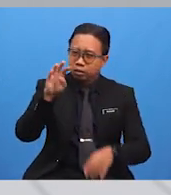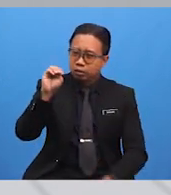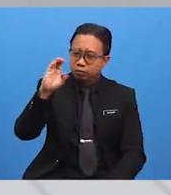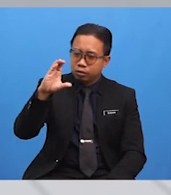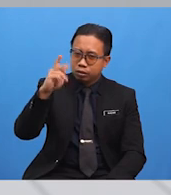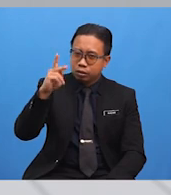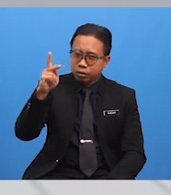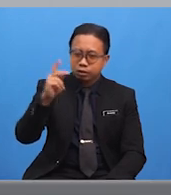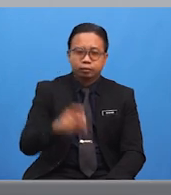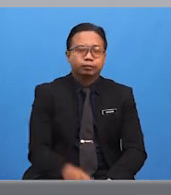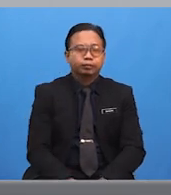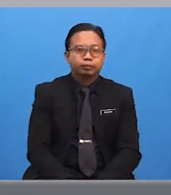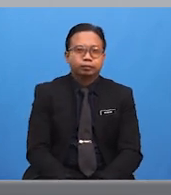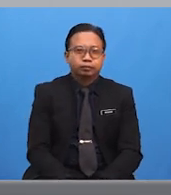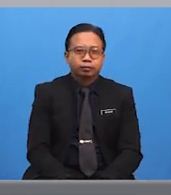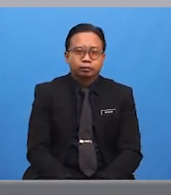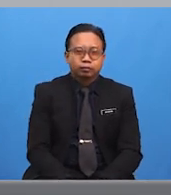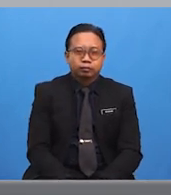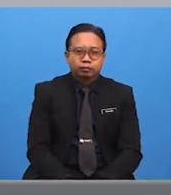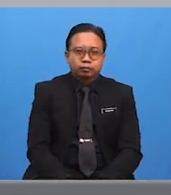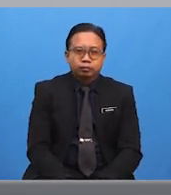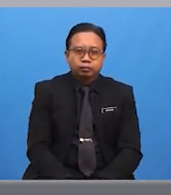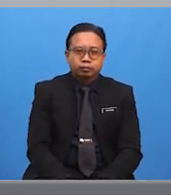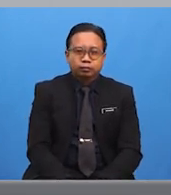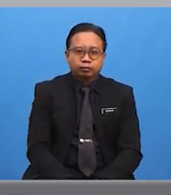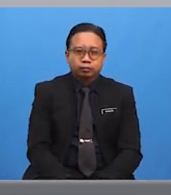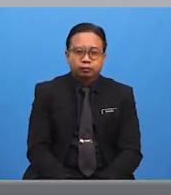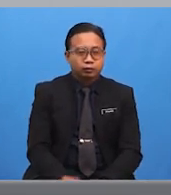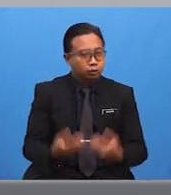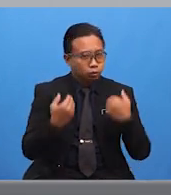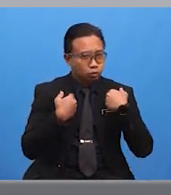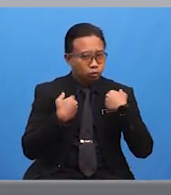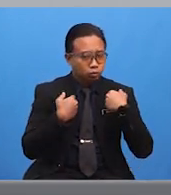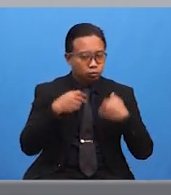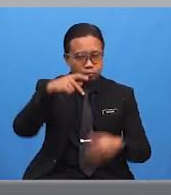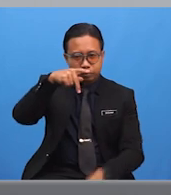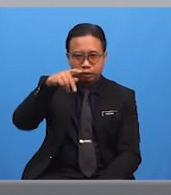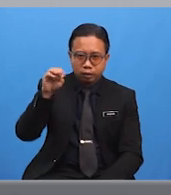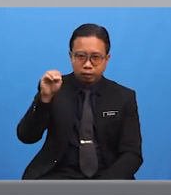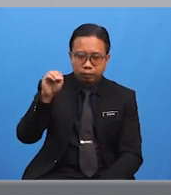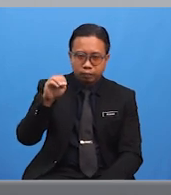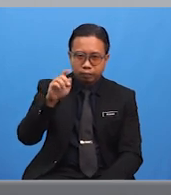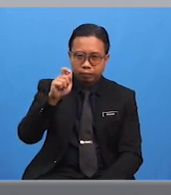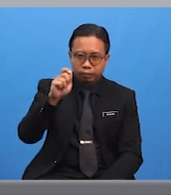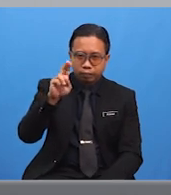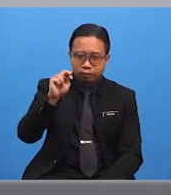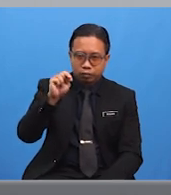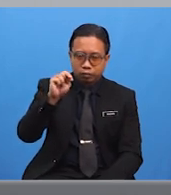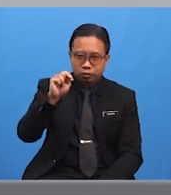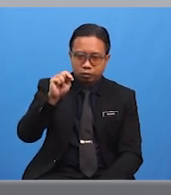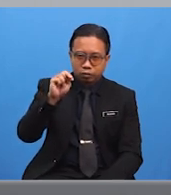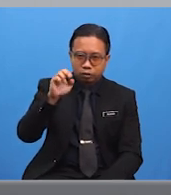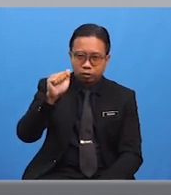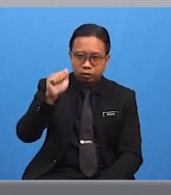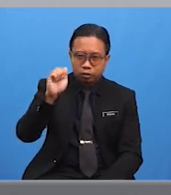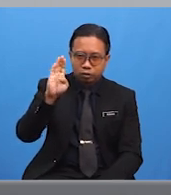Kuala Kangsar? Antaranya ialah mantan Perdana Menteri Malaysia Tun Abdul Razak Dato'